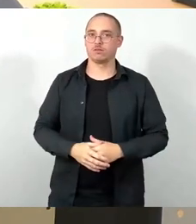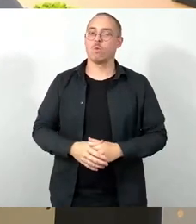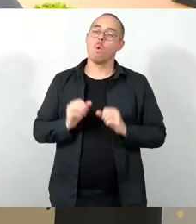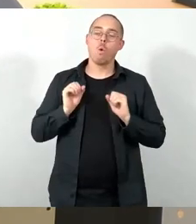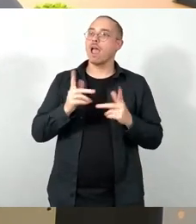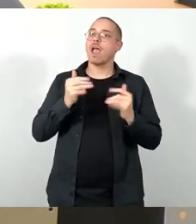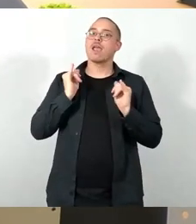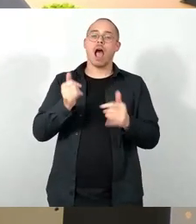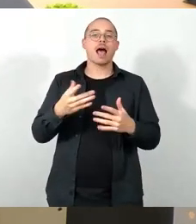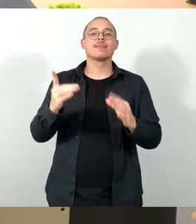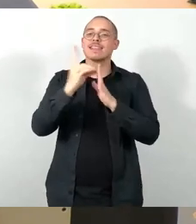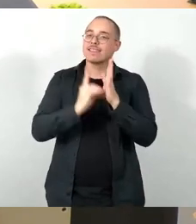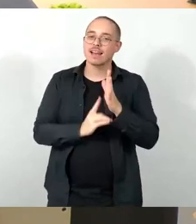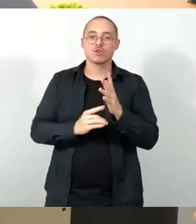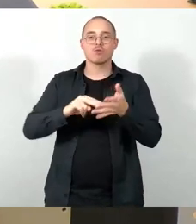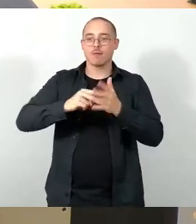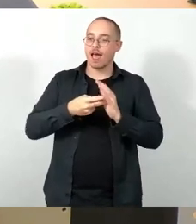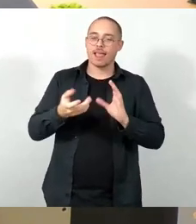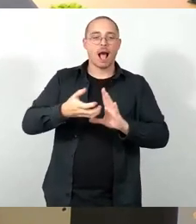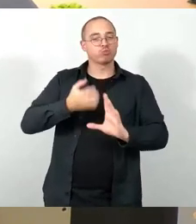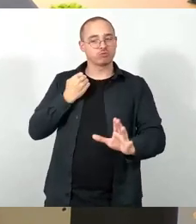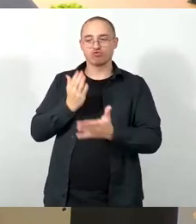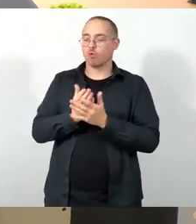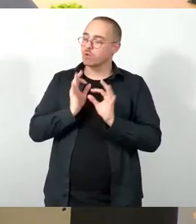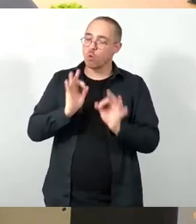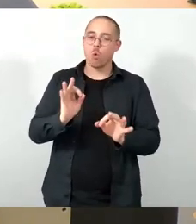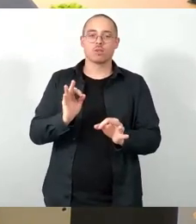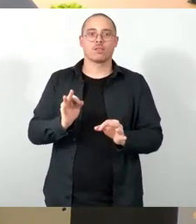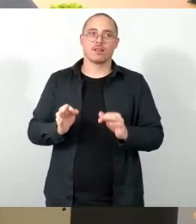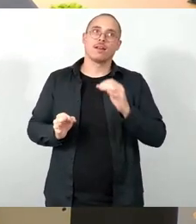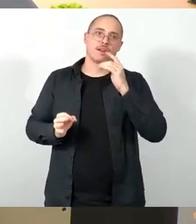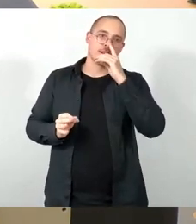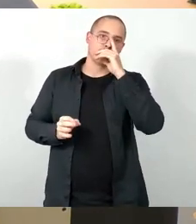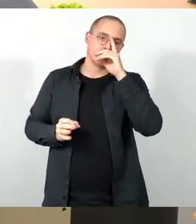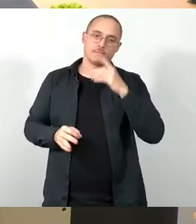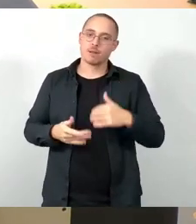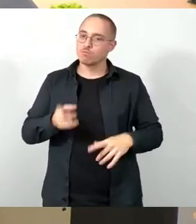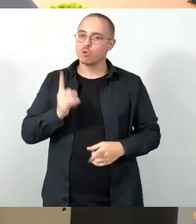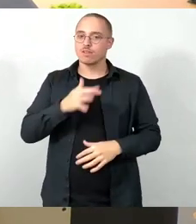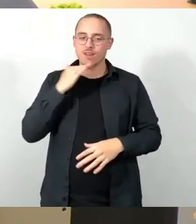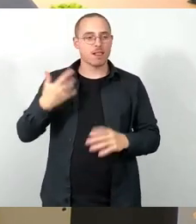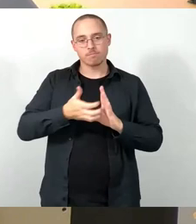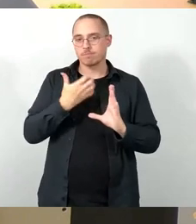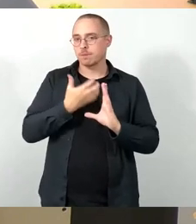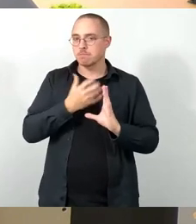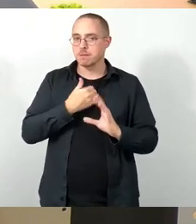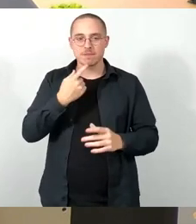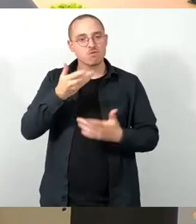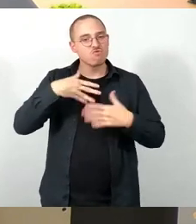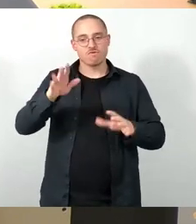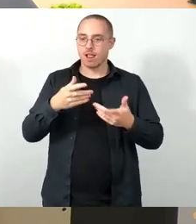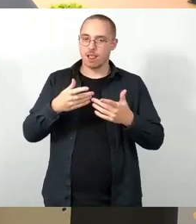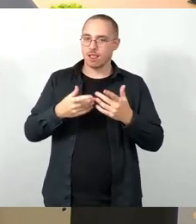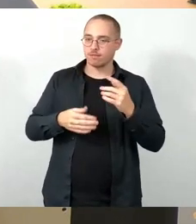das noch viel weiter entschlacken müssen. Und der entscheidende Punkt, und das fand ich wieder so bezeichnend in dieser Satzung, ist nämlich der Paragraf 2